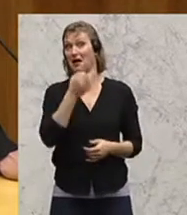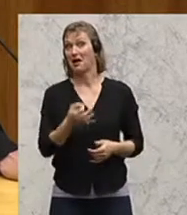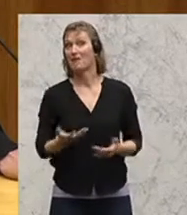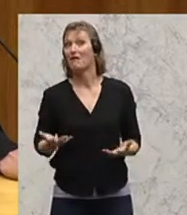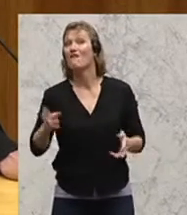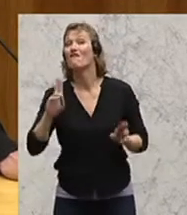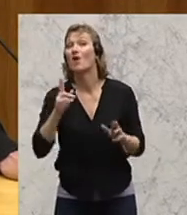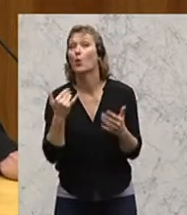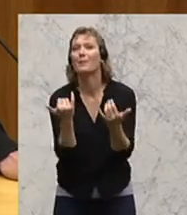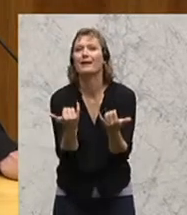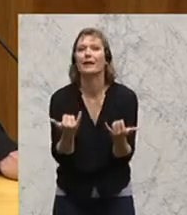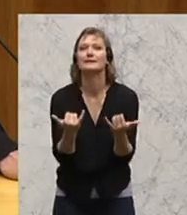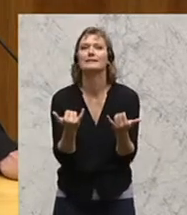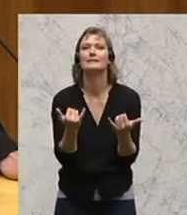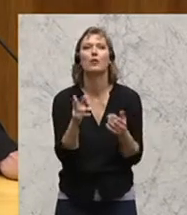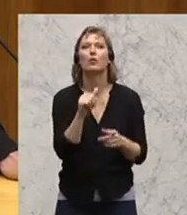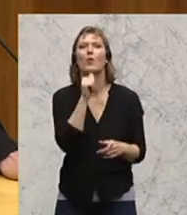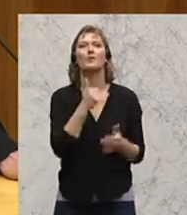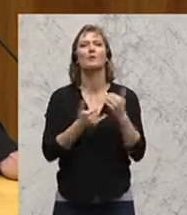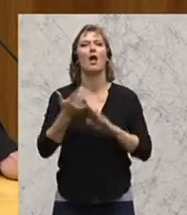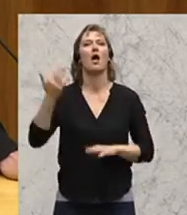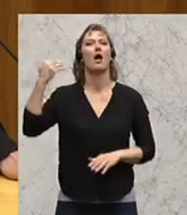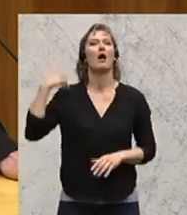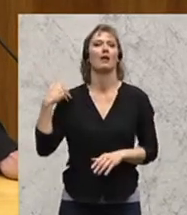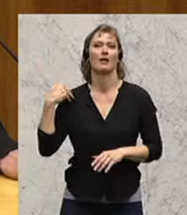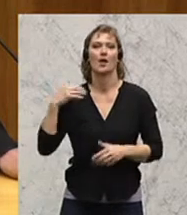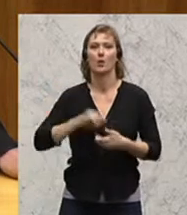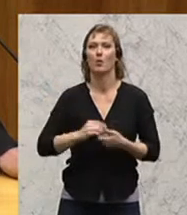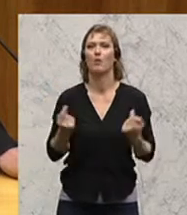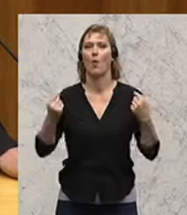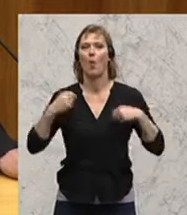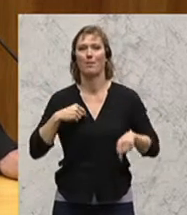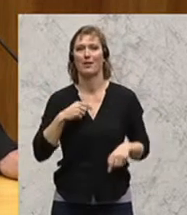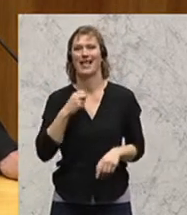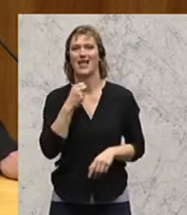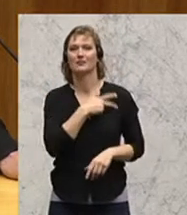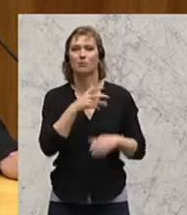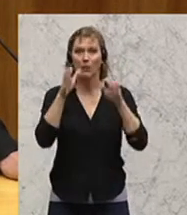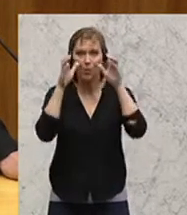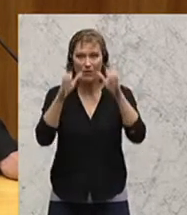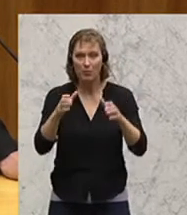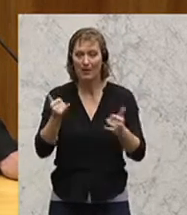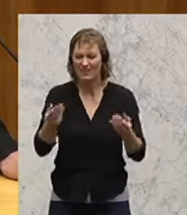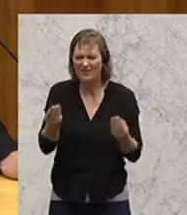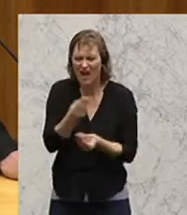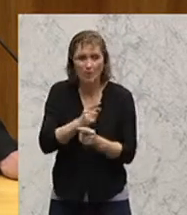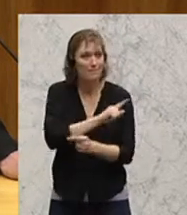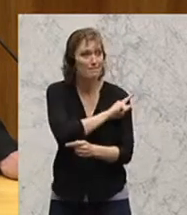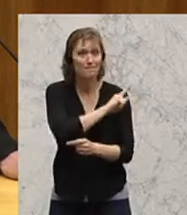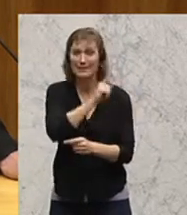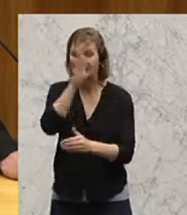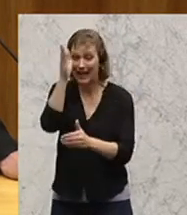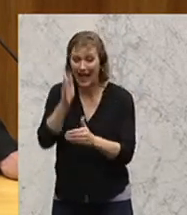warum tun das jetzt und nicht vor ein Jahren Klubobmänner von SPÖ und ÖVP und verhandeln bis zum Ende